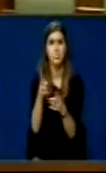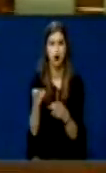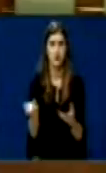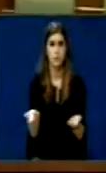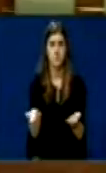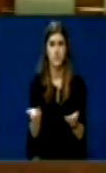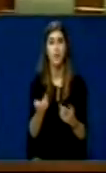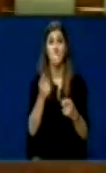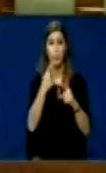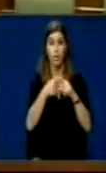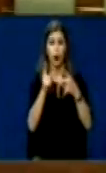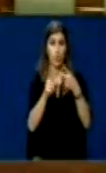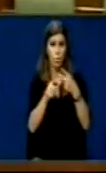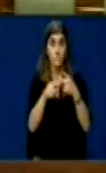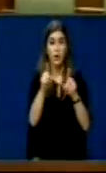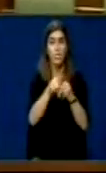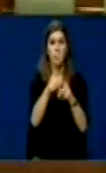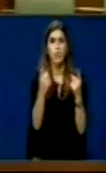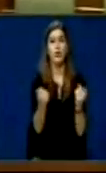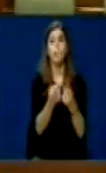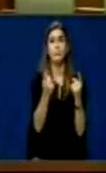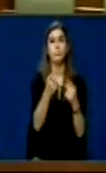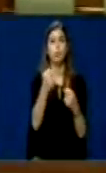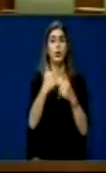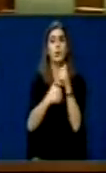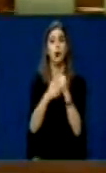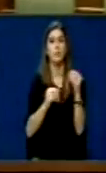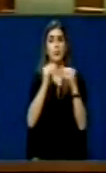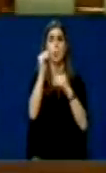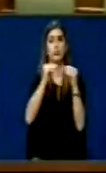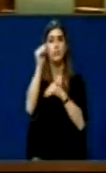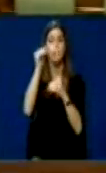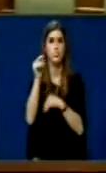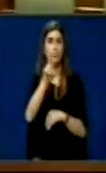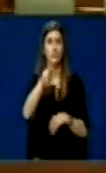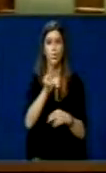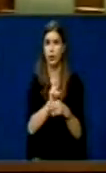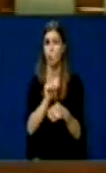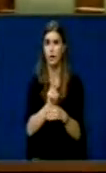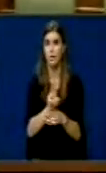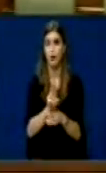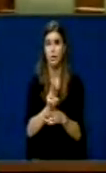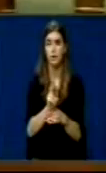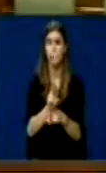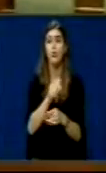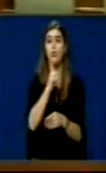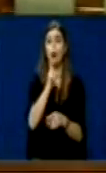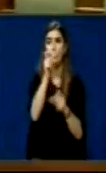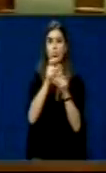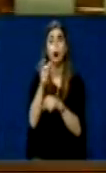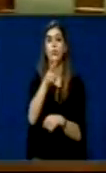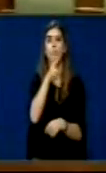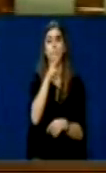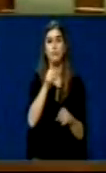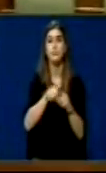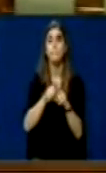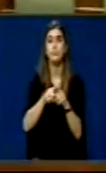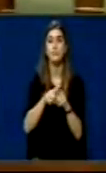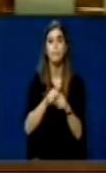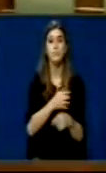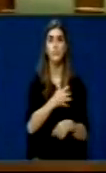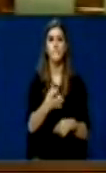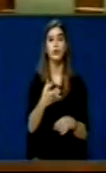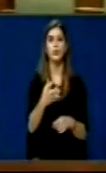Edhe dytë ashtë e stimulën krimin të e përshëmë. Gjithë ata që në të tërësumë, më pasurunë në forma kriminalës e me